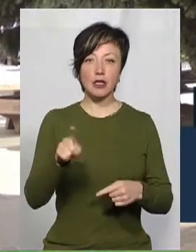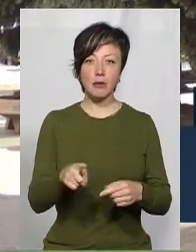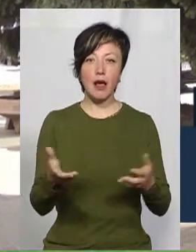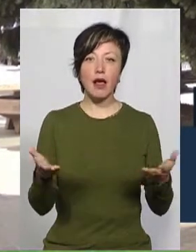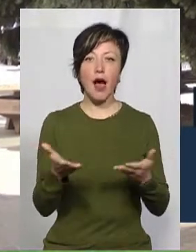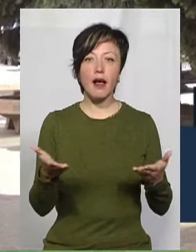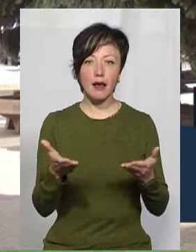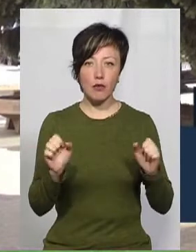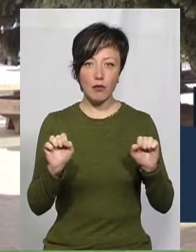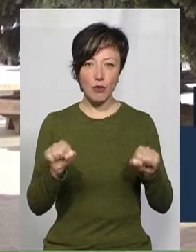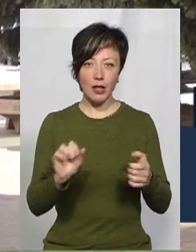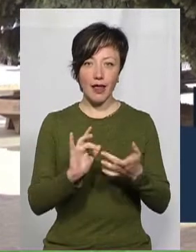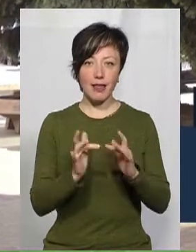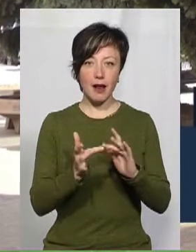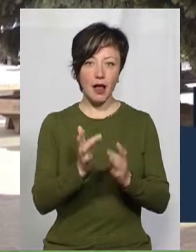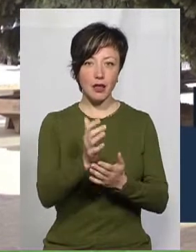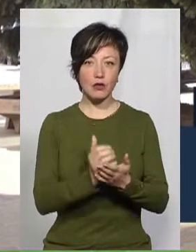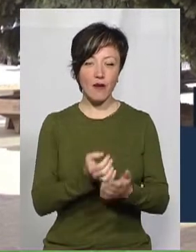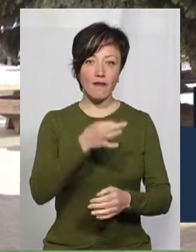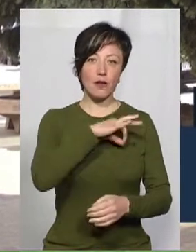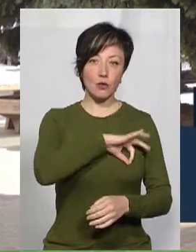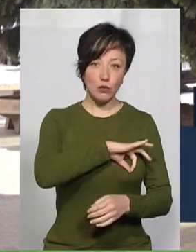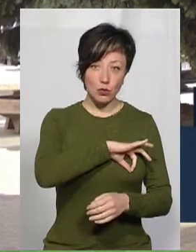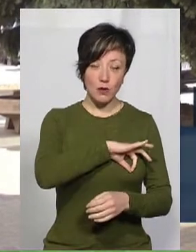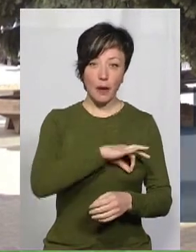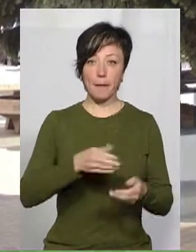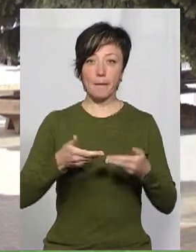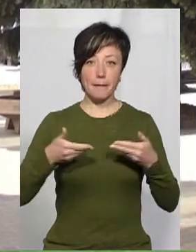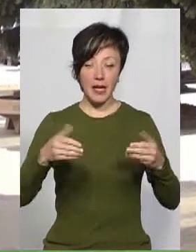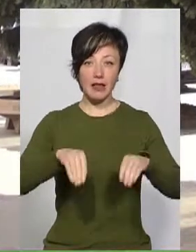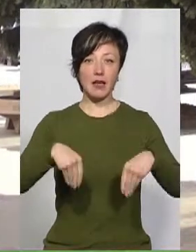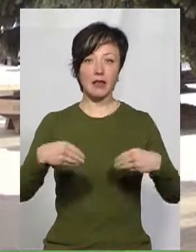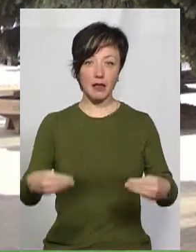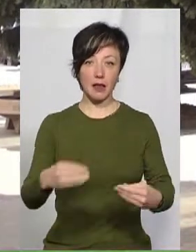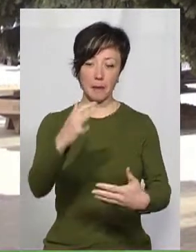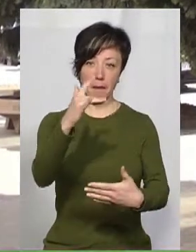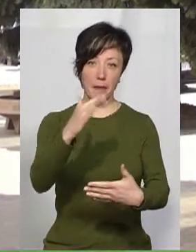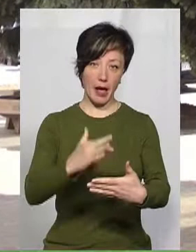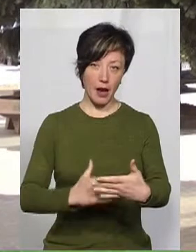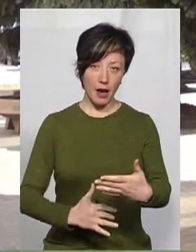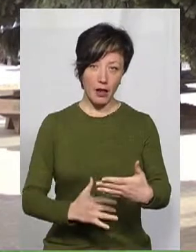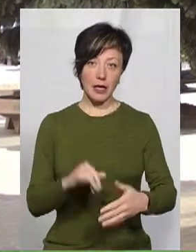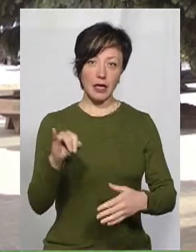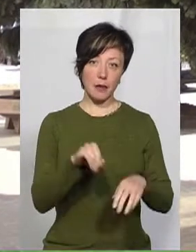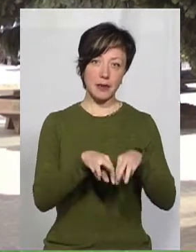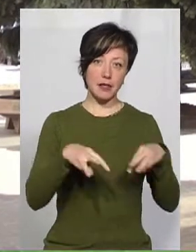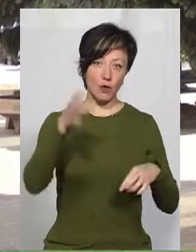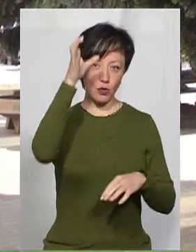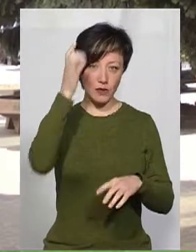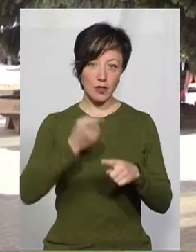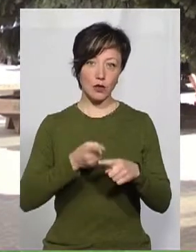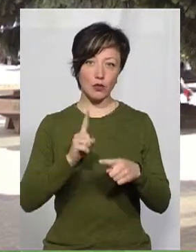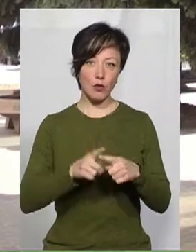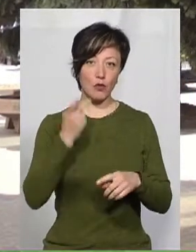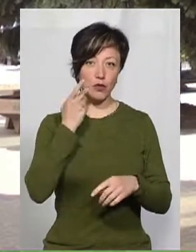які ж ресурси можна використовувати, ми надали великий перелік, і в принципі Міністерство освіти на цьому